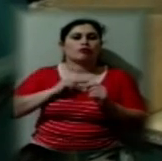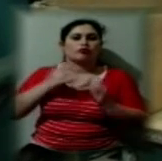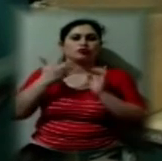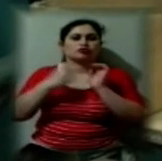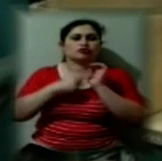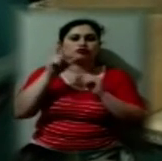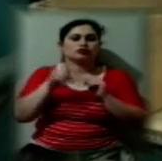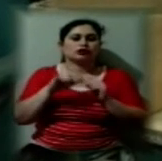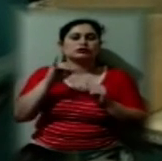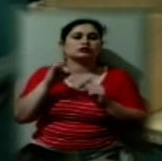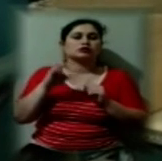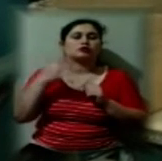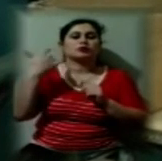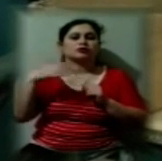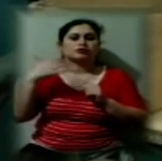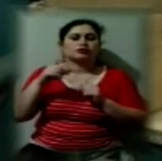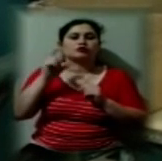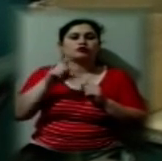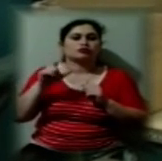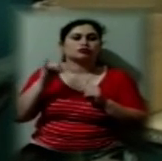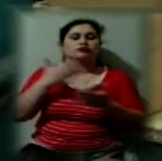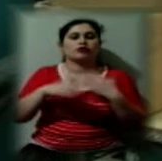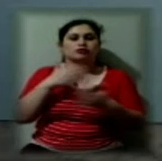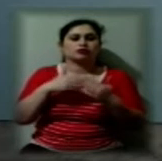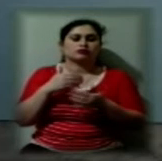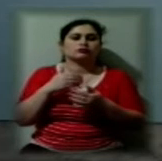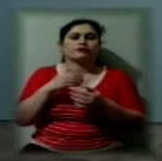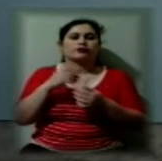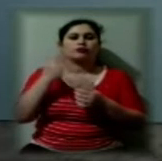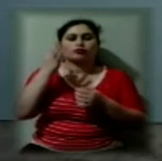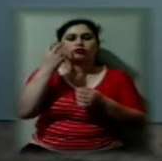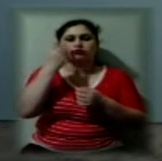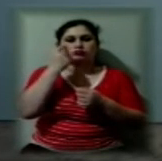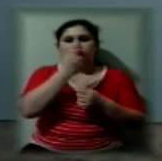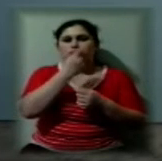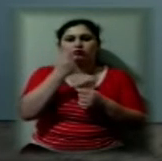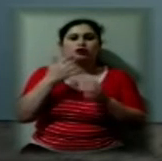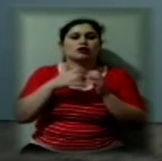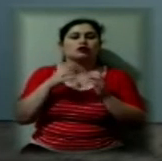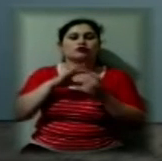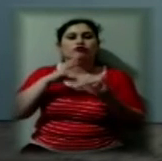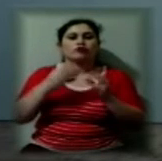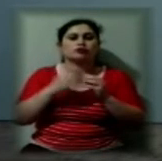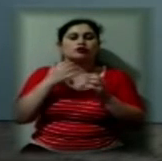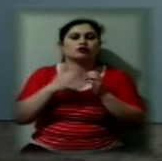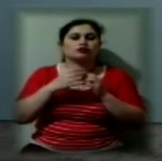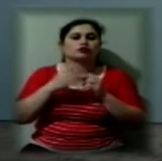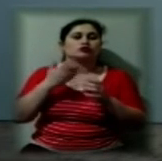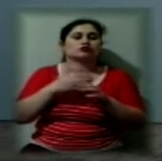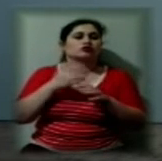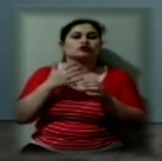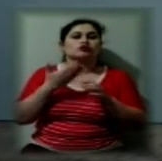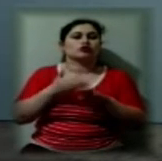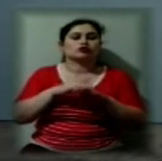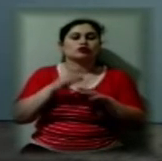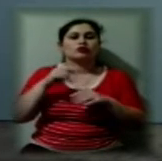50 людей з інвалідністю позору. Херсон взагалі дуже тяжкий для пересування